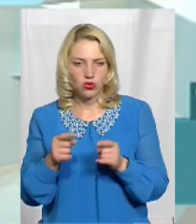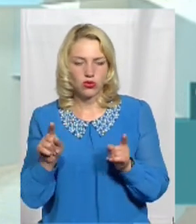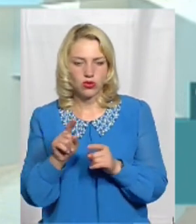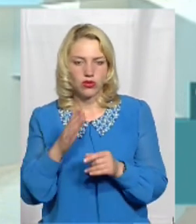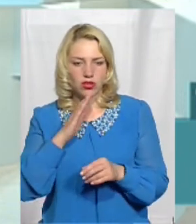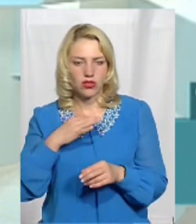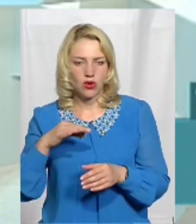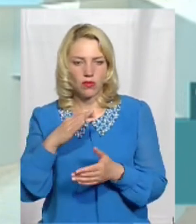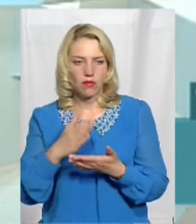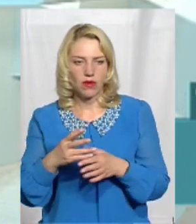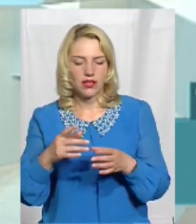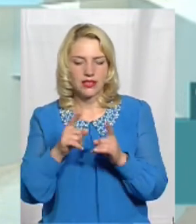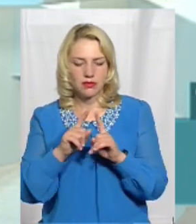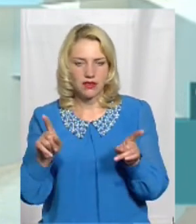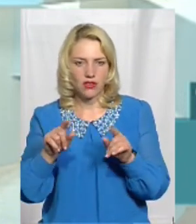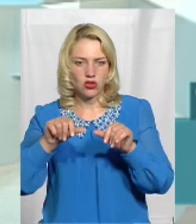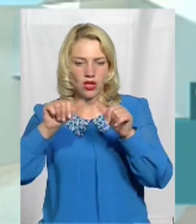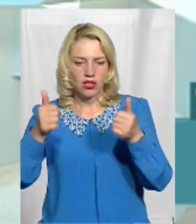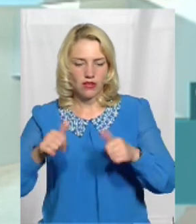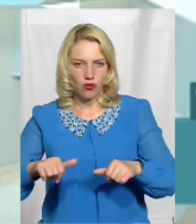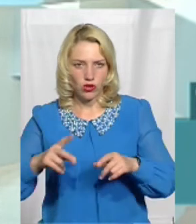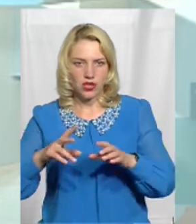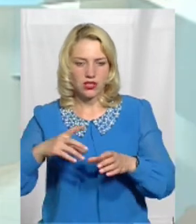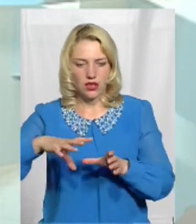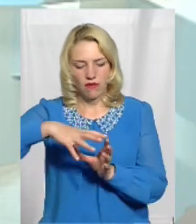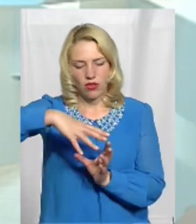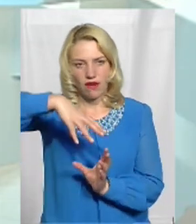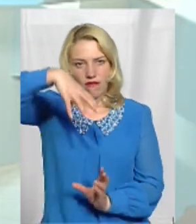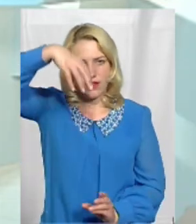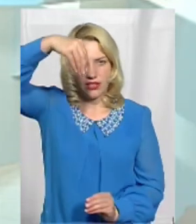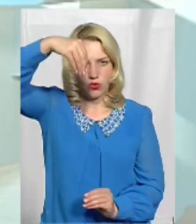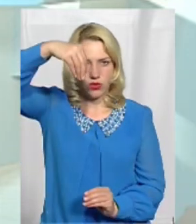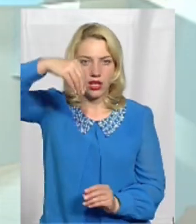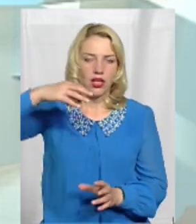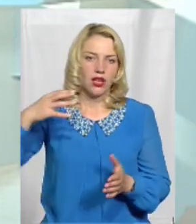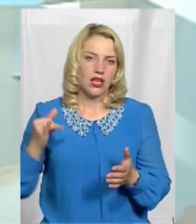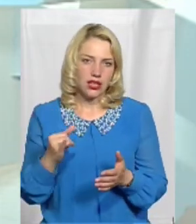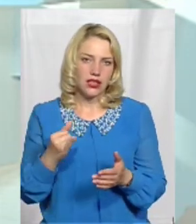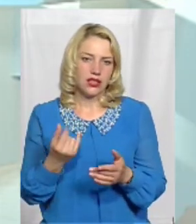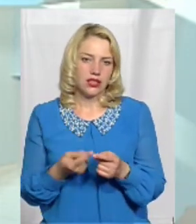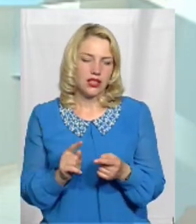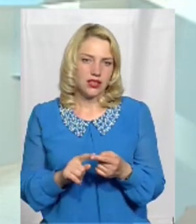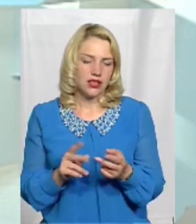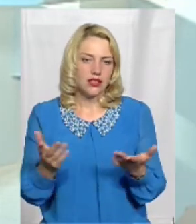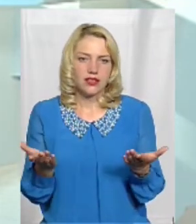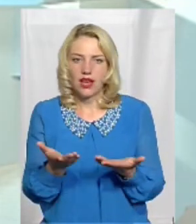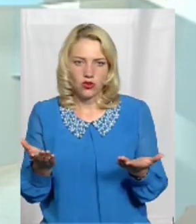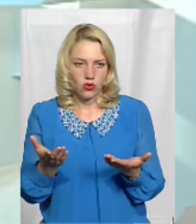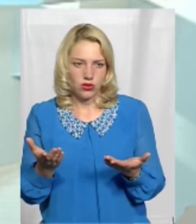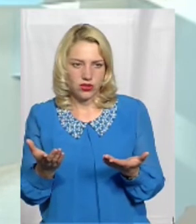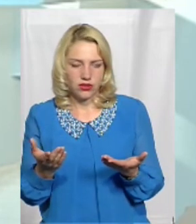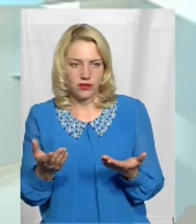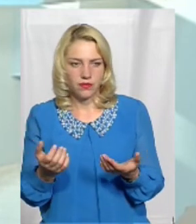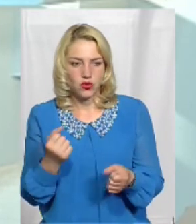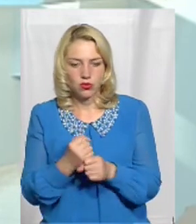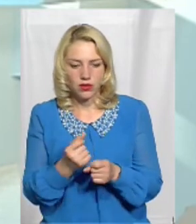Специфічну конфігурацію Вона витягнута з півночі на південь Тому їй якось зробити